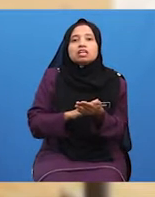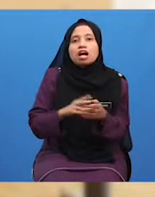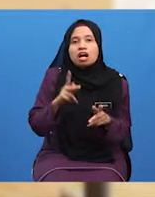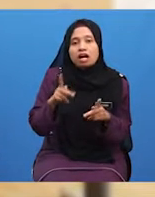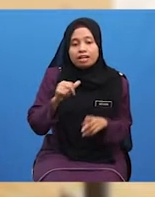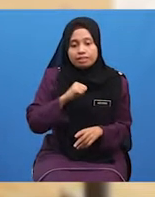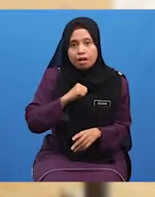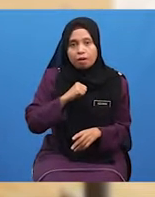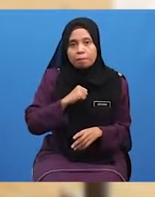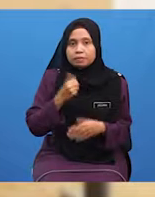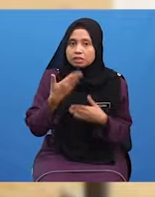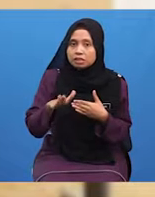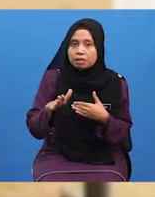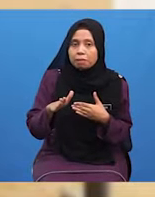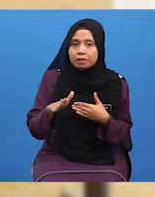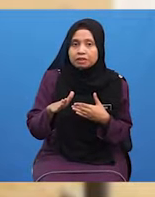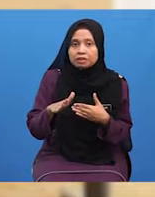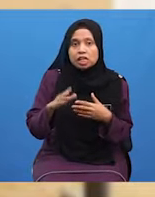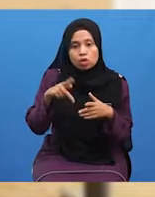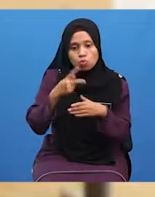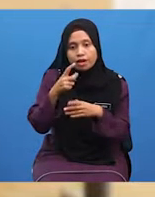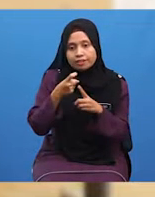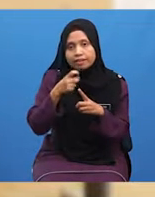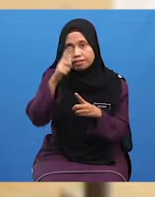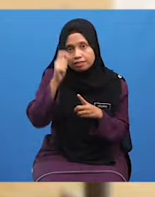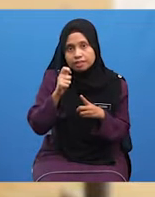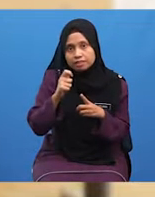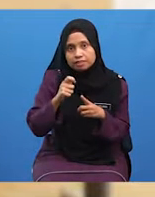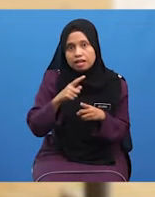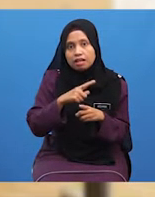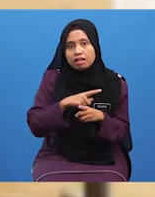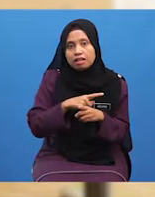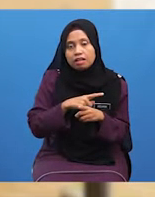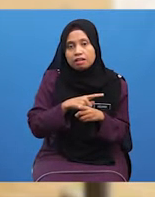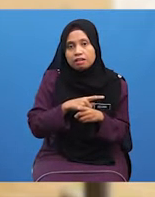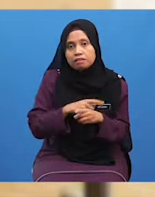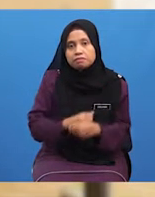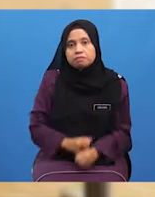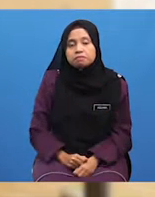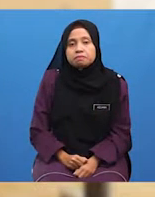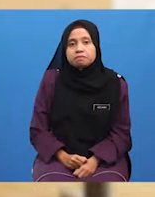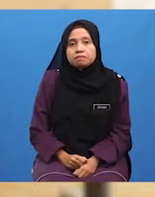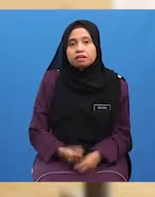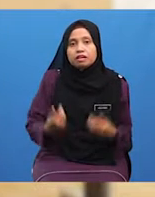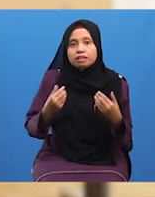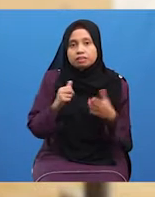Adab Selepas Kodok Hajat Dan Ketika Hendak Keluar Tandas